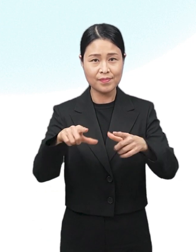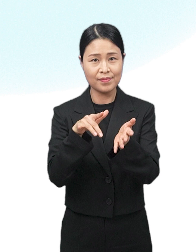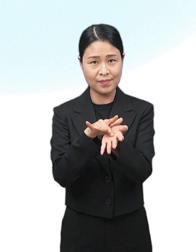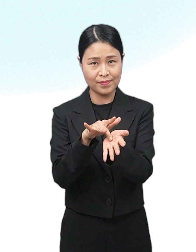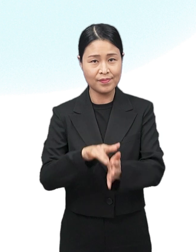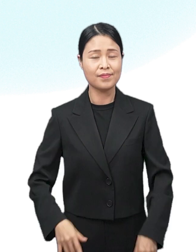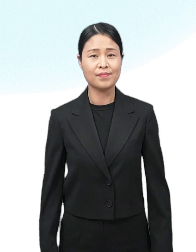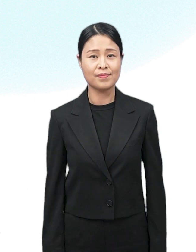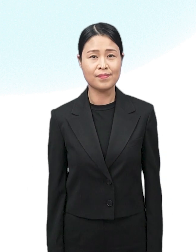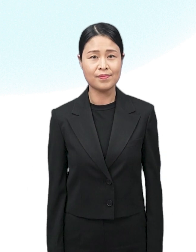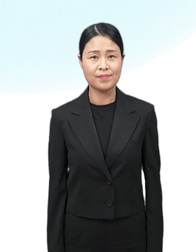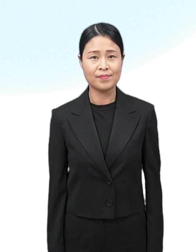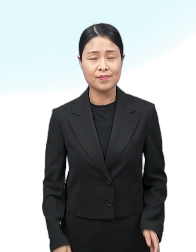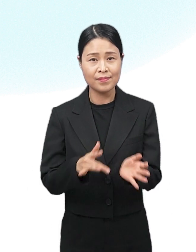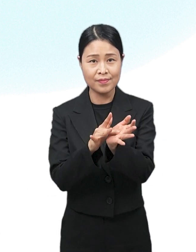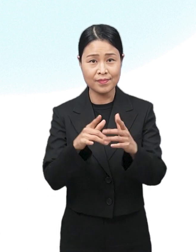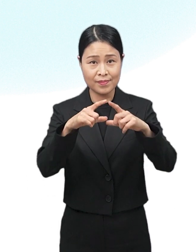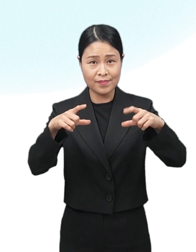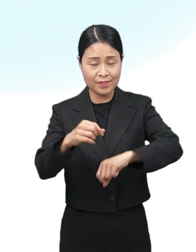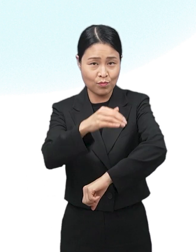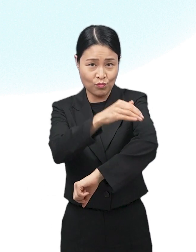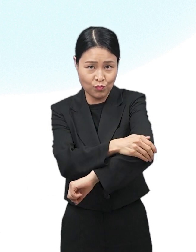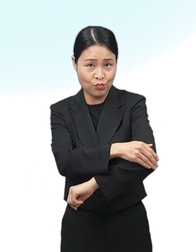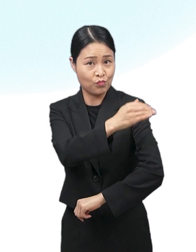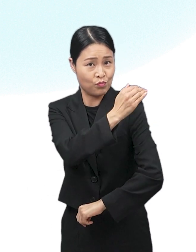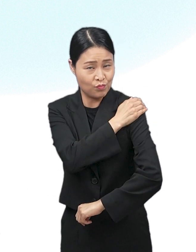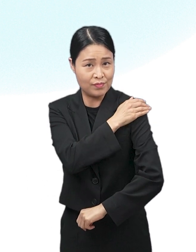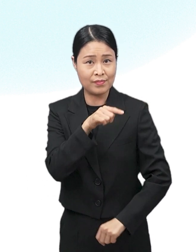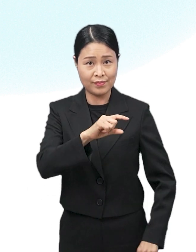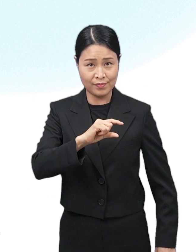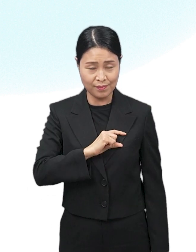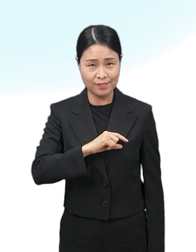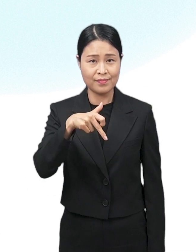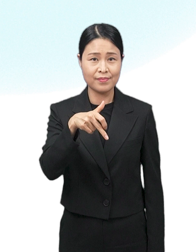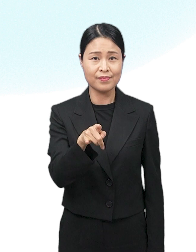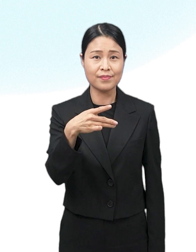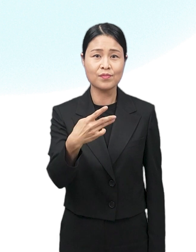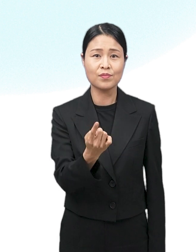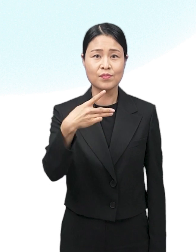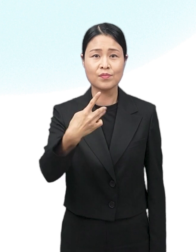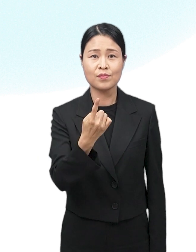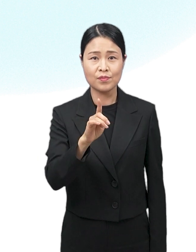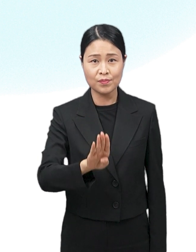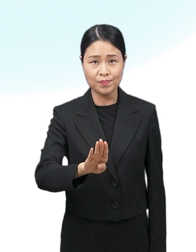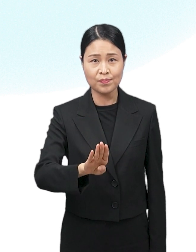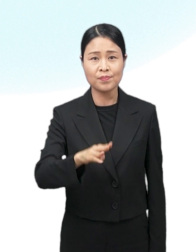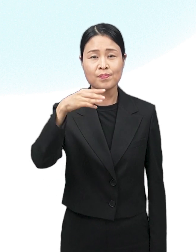일반의약품 제품명 케토토플라스타, 케토프로펜